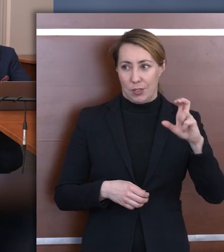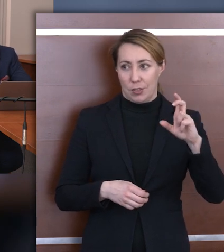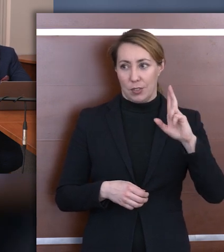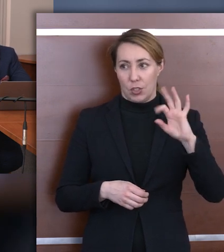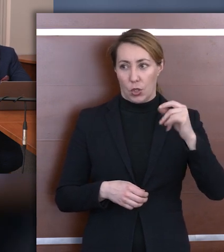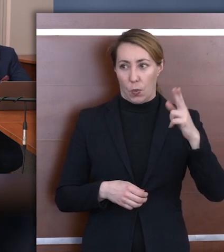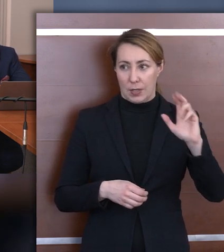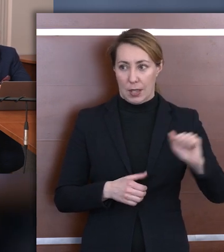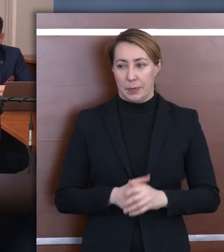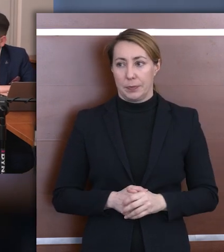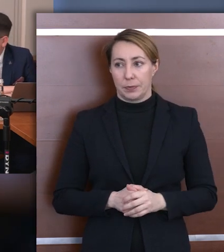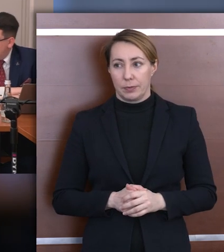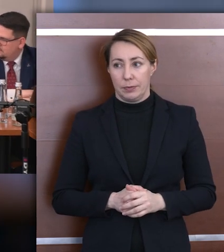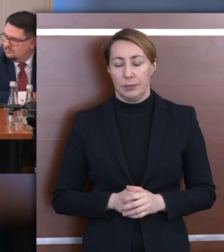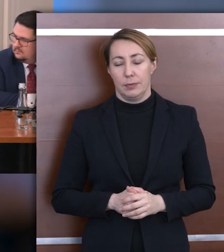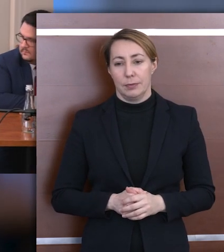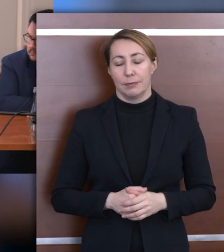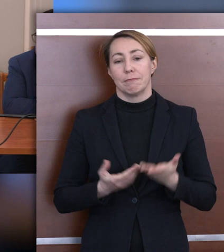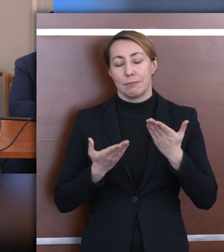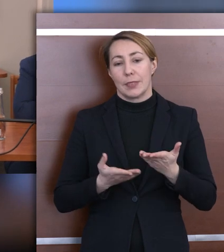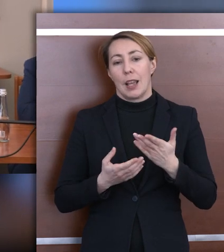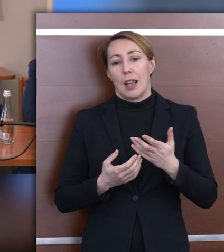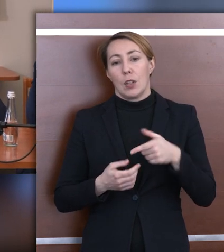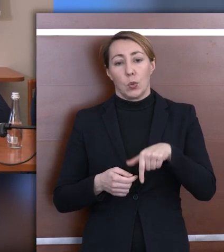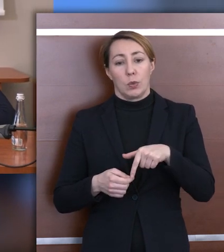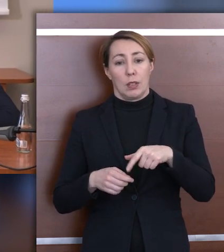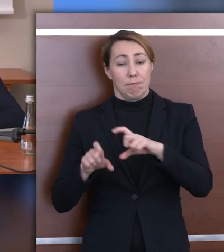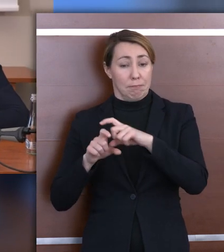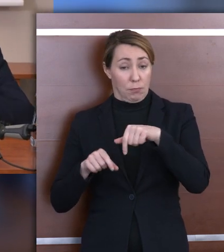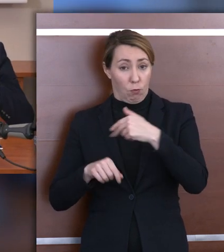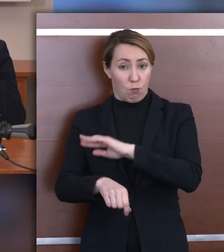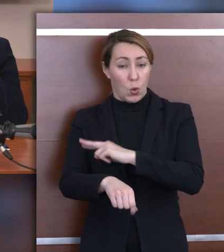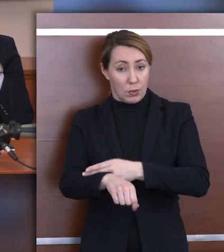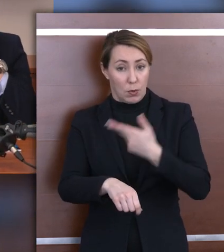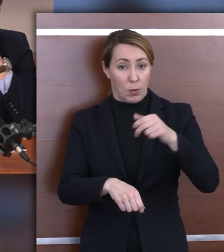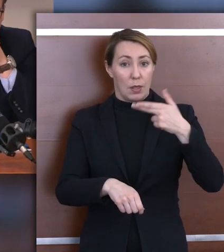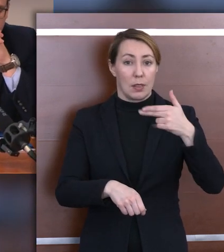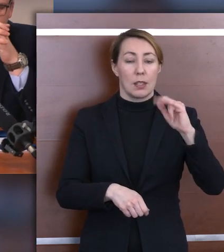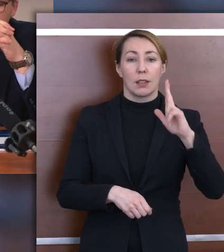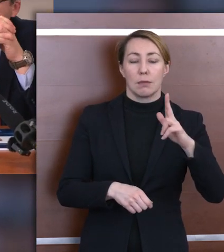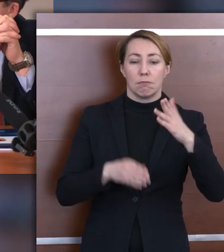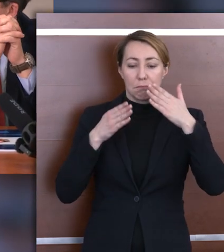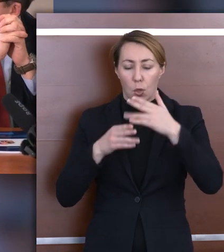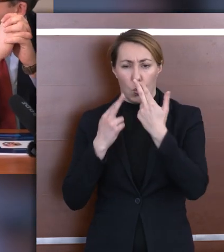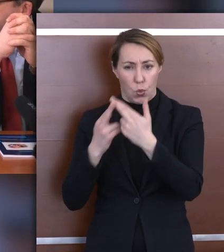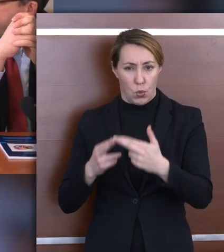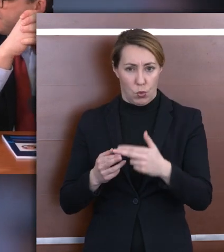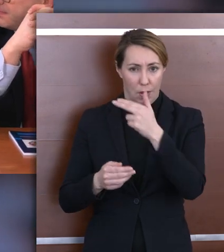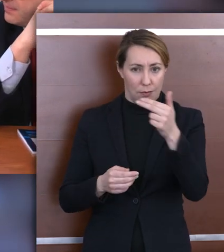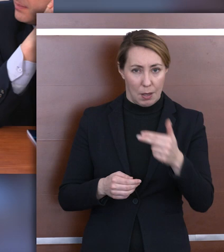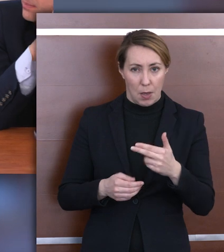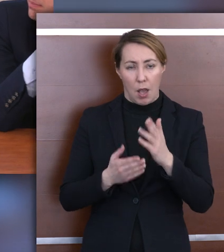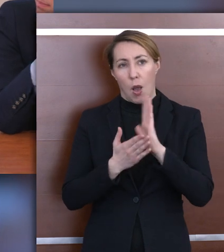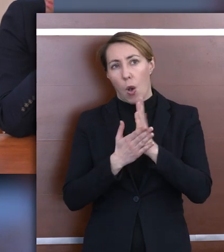Szanowni Państwo, Delegatura w Poznaniu zajmuje się różnorodnymi tematami. Średnio co